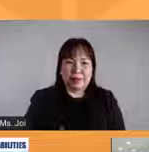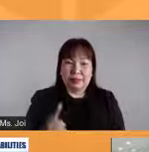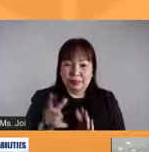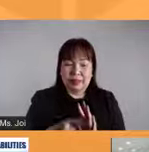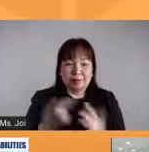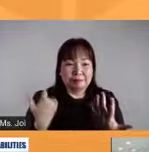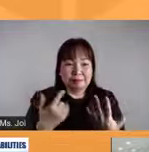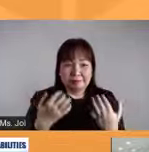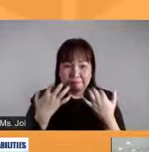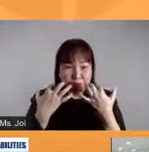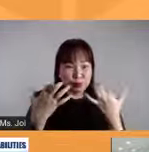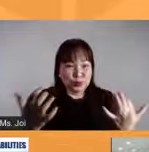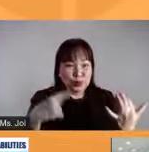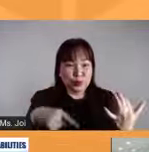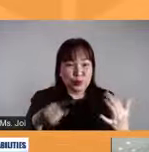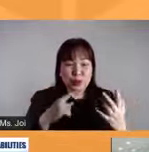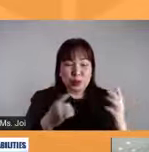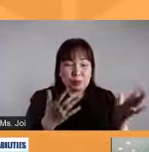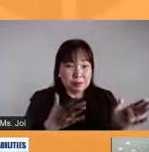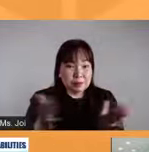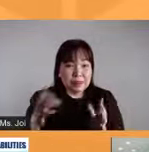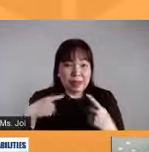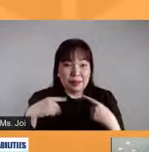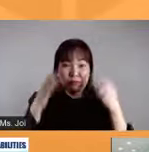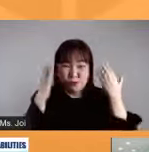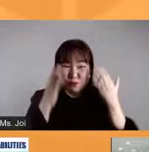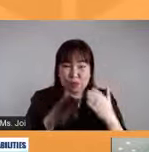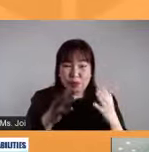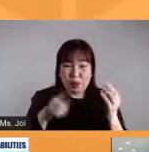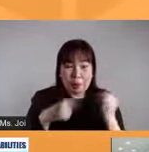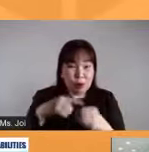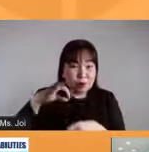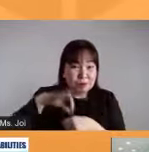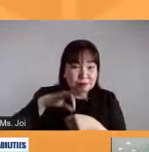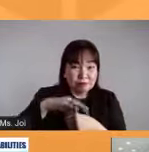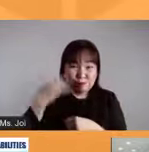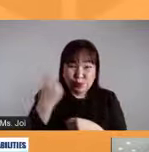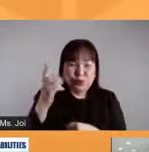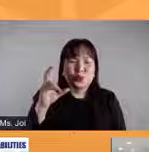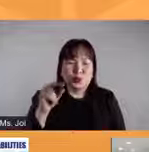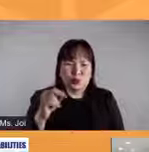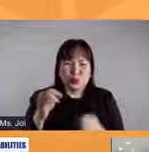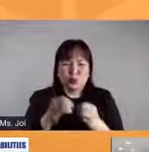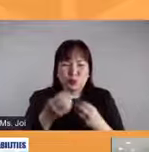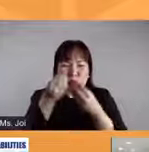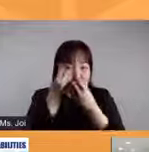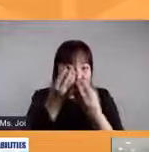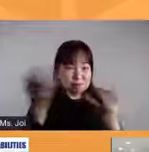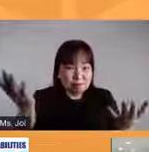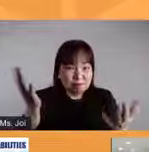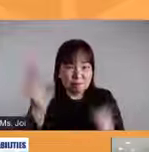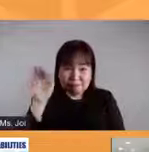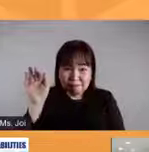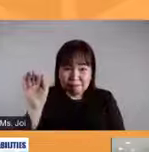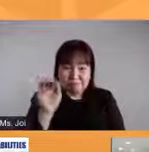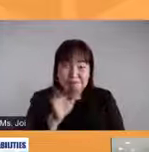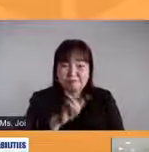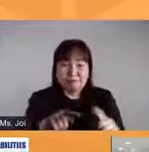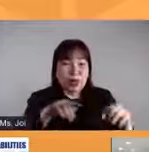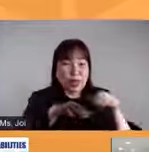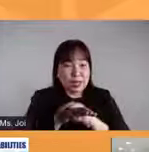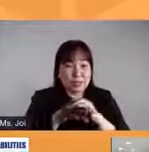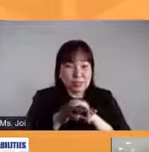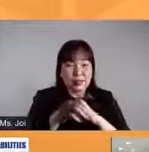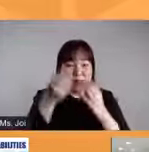palabas ay hindi lamang nabuo para magfocus sa usaping eleksyon gusto rin itong magbigay ng pansin sa accessibility ng